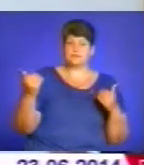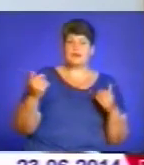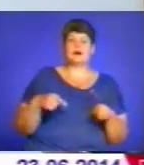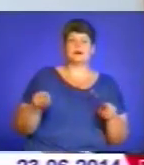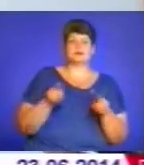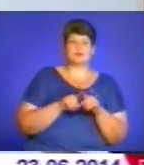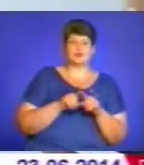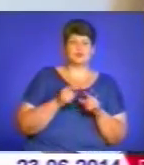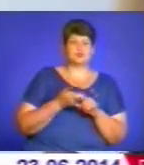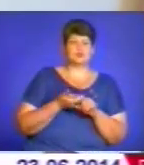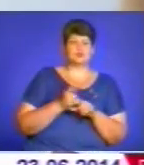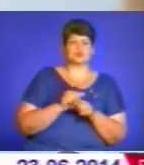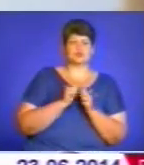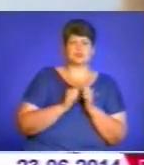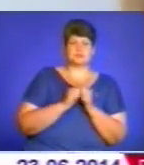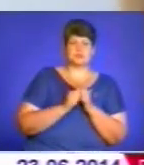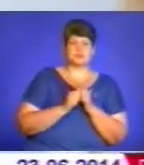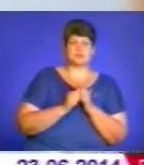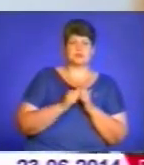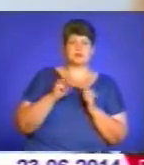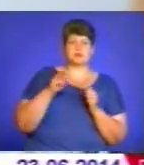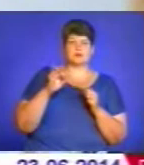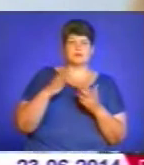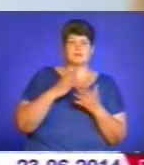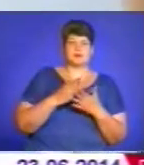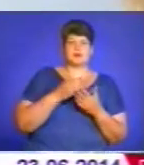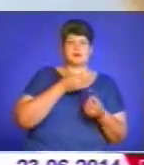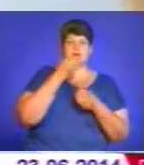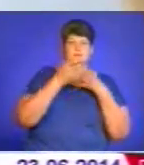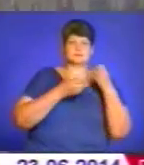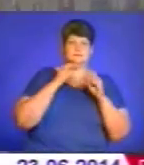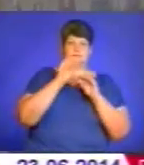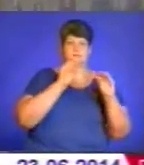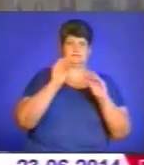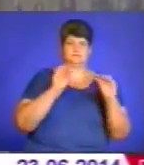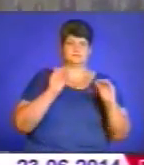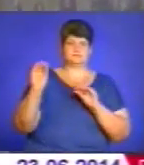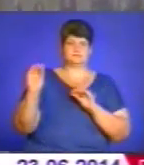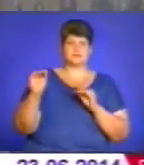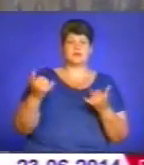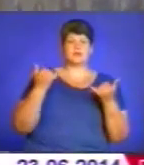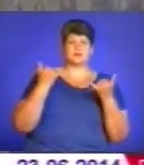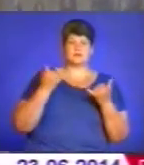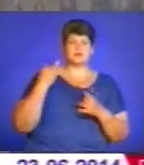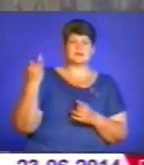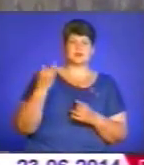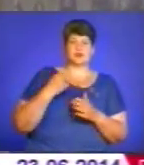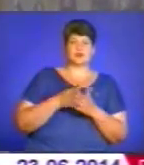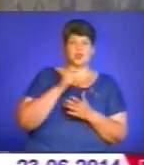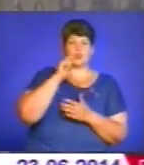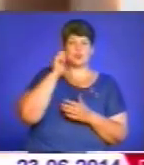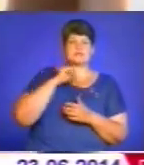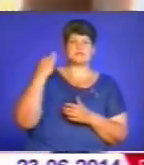дуже часто тло прикрашене квітковим рослинним орнаментом. Нині цікавість до української